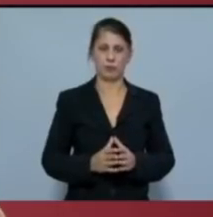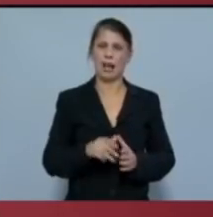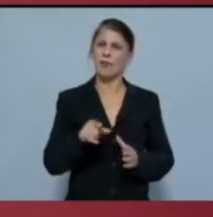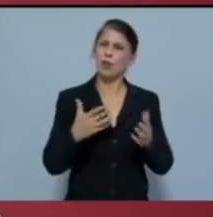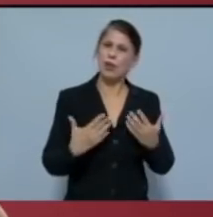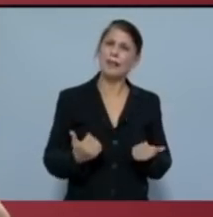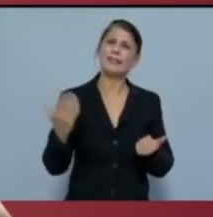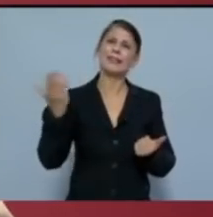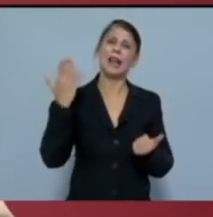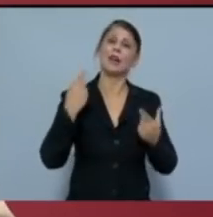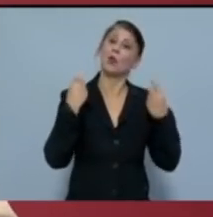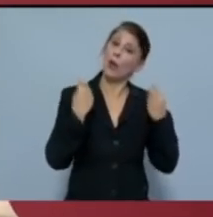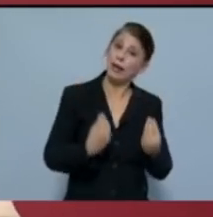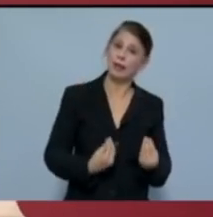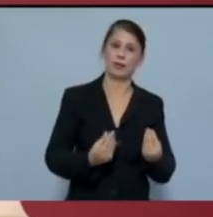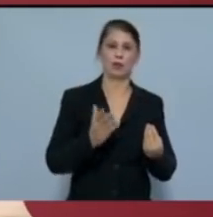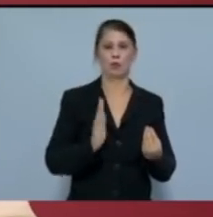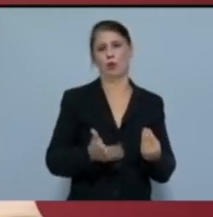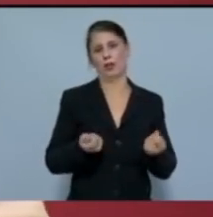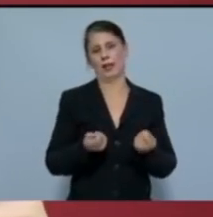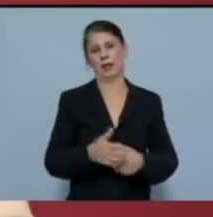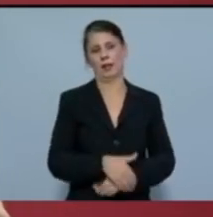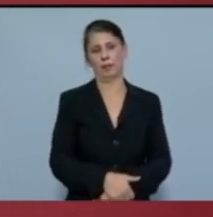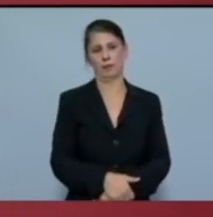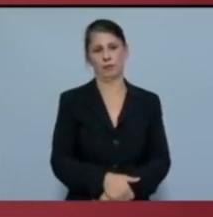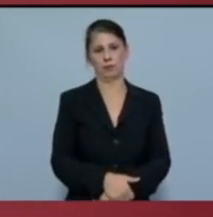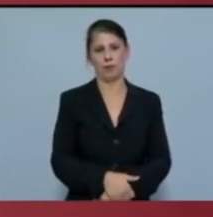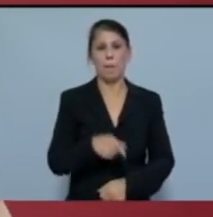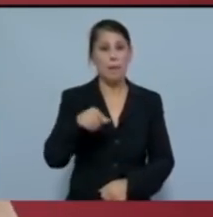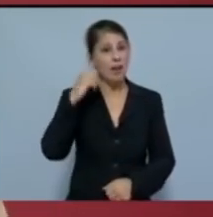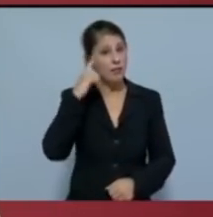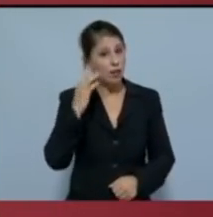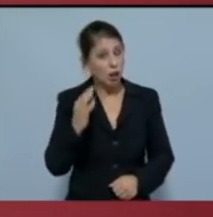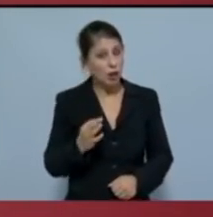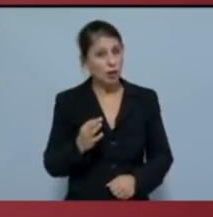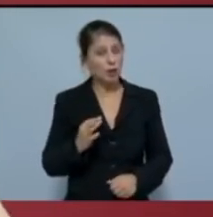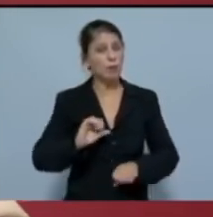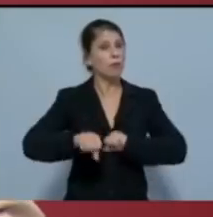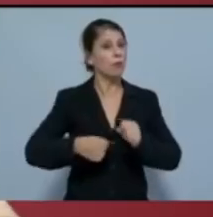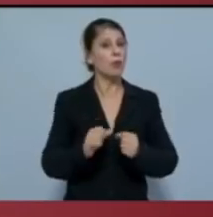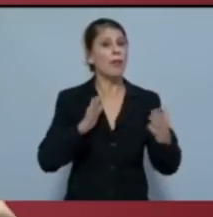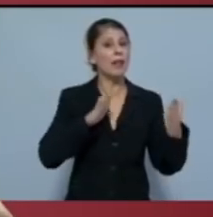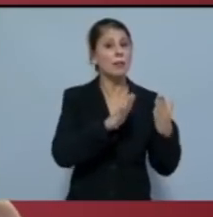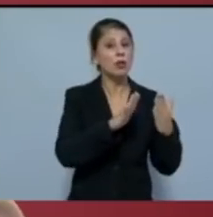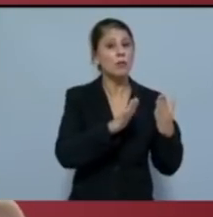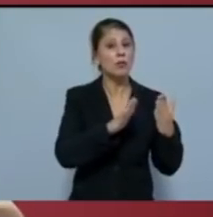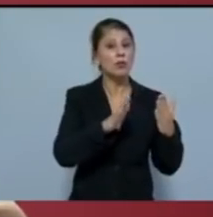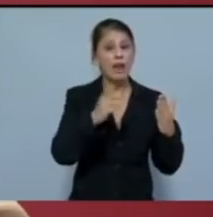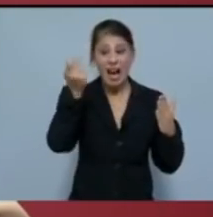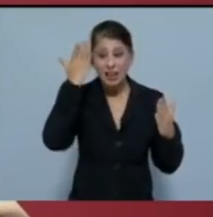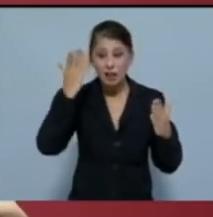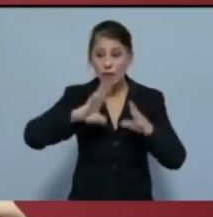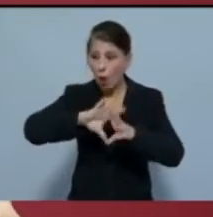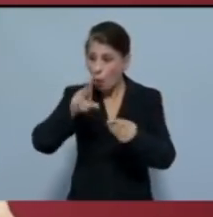δήθεν το καλύτερο που μπορεί να γίνει. Με αυτή τη λογική προσπαθούν να αντιμετωπίσουν και την ακρίβεια